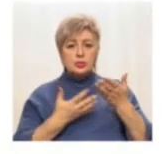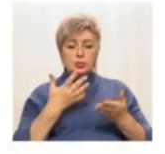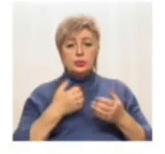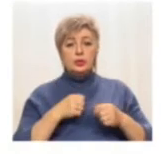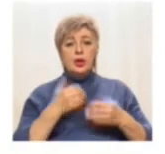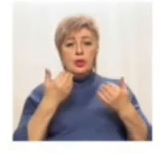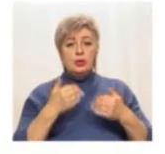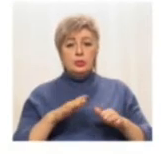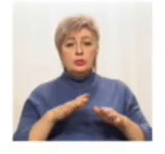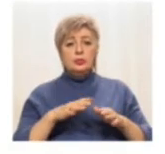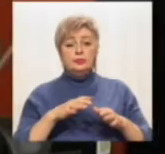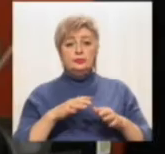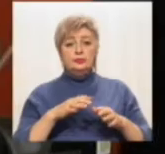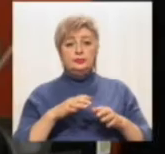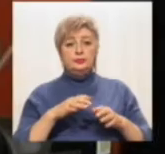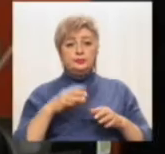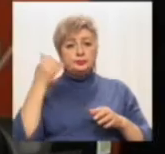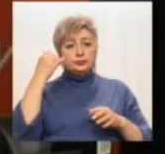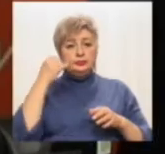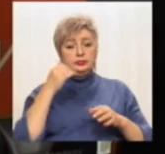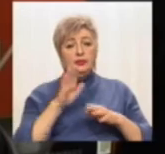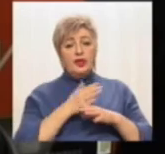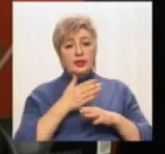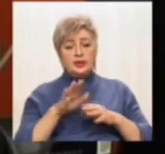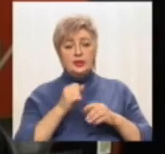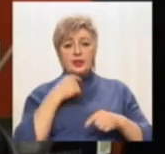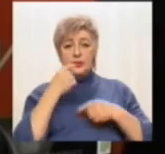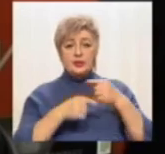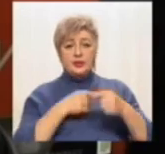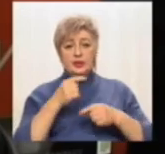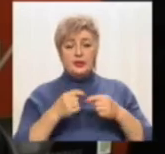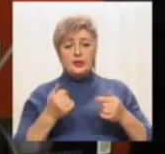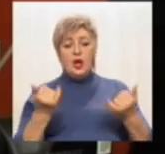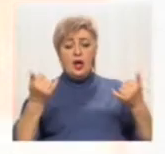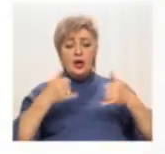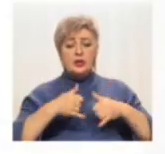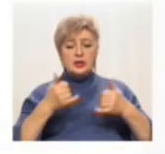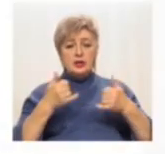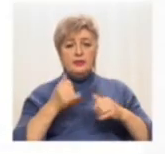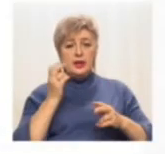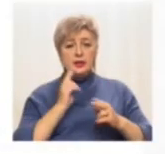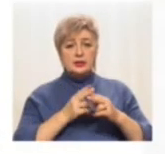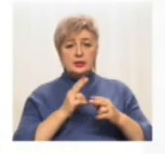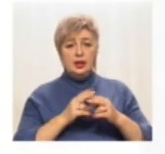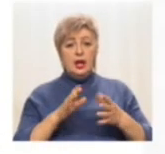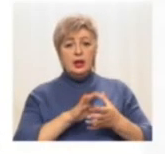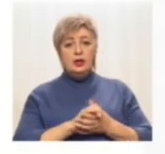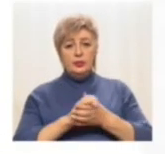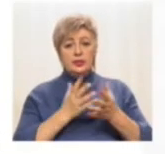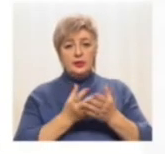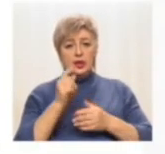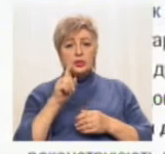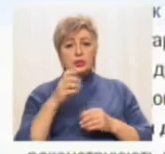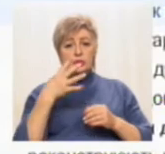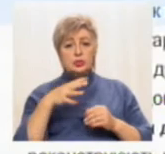працюючого на Арселор Міттал Кривий Ріг відділення безперервного розливання сталі компанія інвестує 144 мільйони доларів.